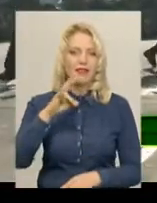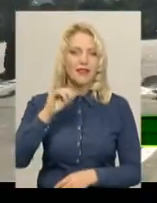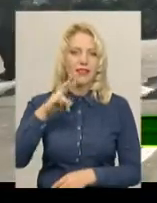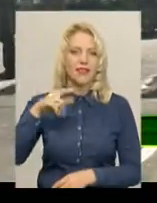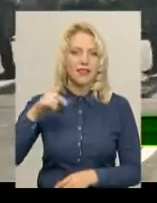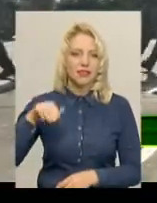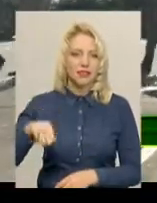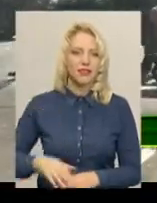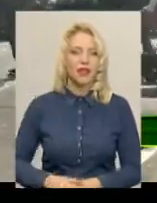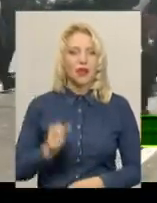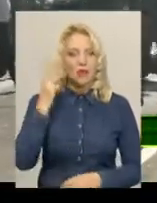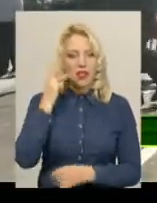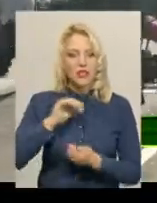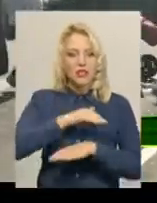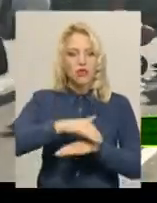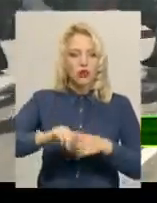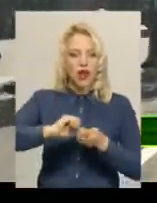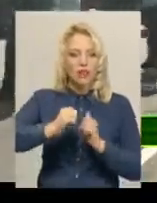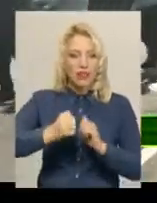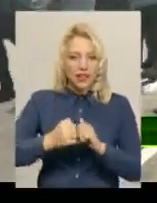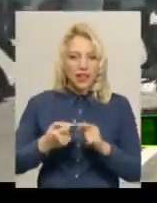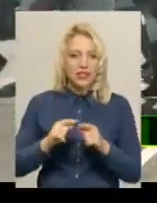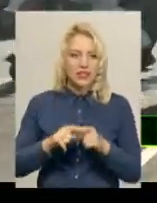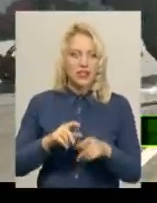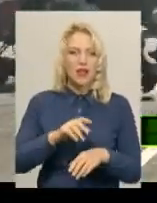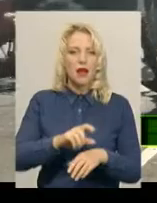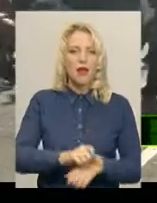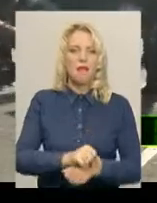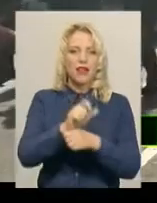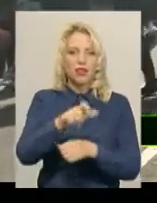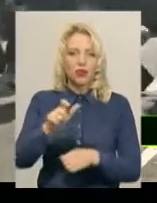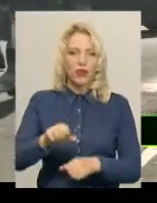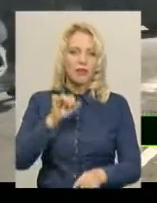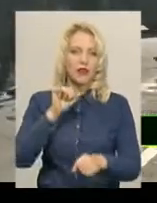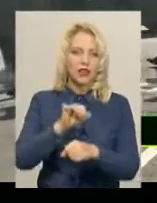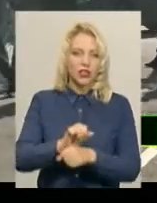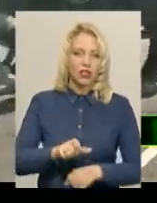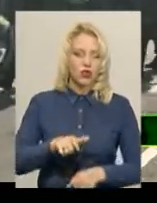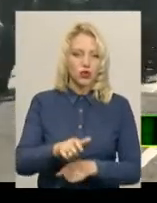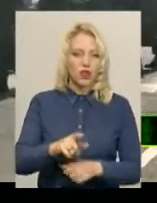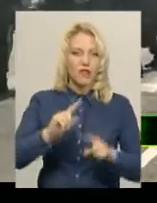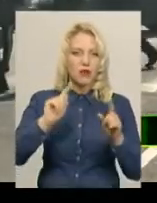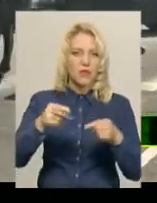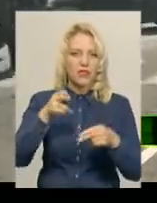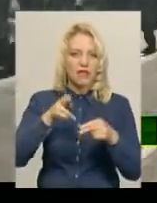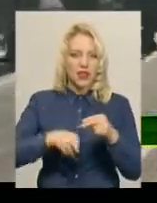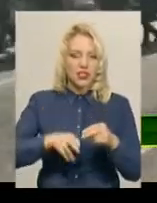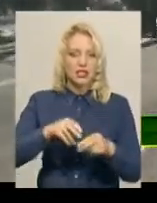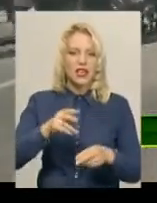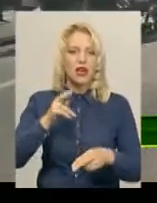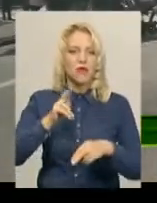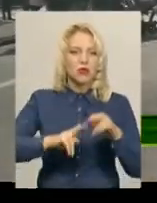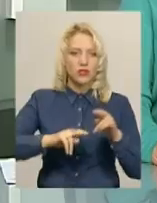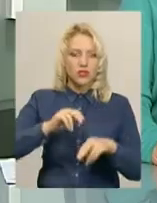У Хмельницькому на вулиці Кам'янецькій сьогодні мітингувальники перекрили дорогу. Вимагали завершення будівництва багатоповерхівки, яке триває 10